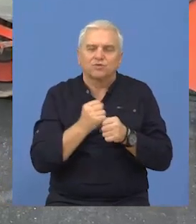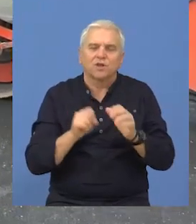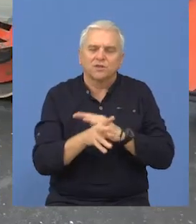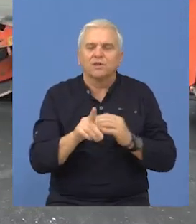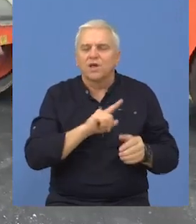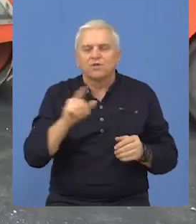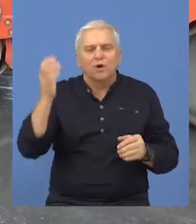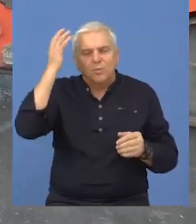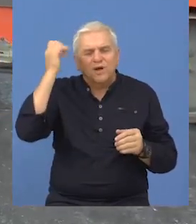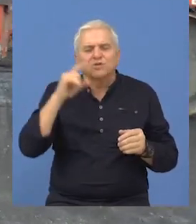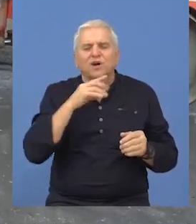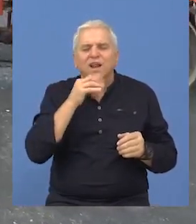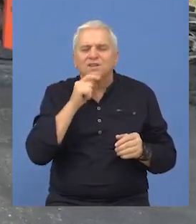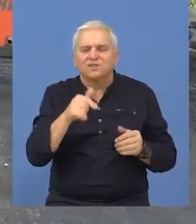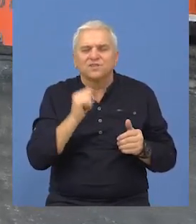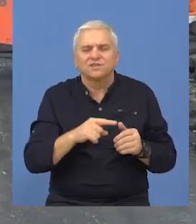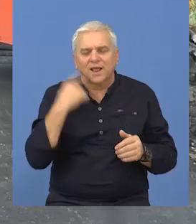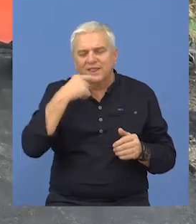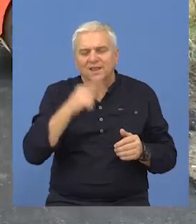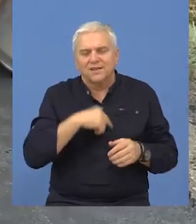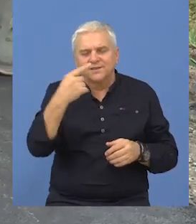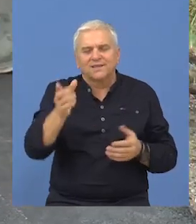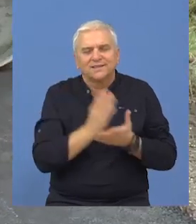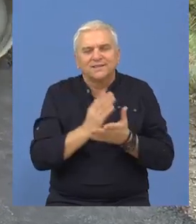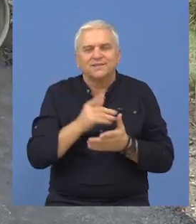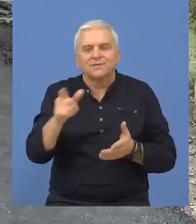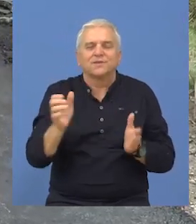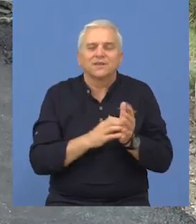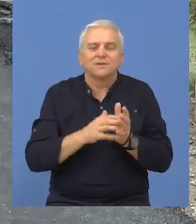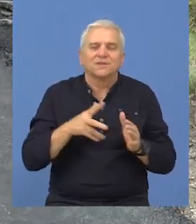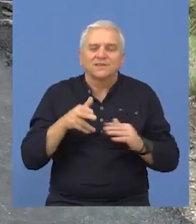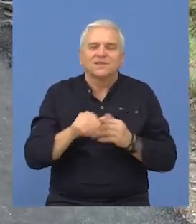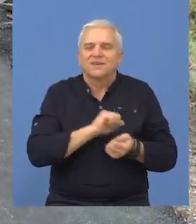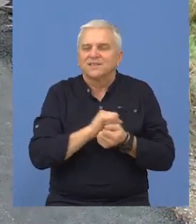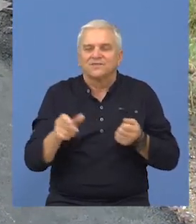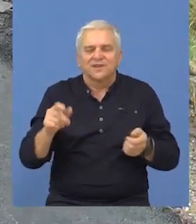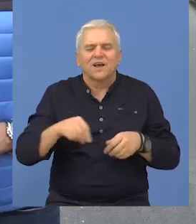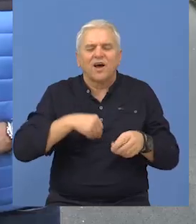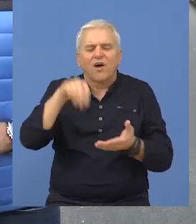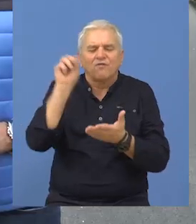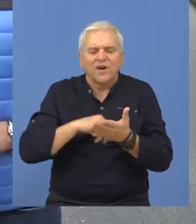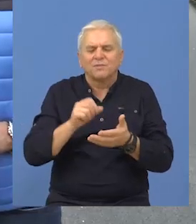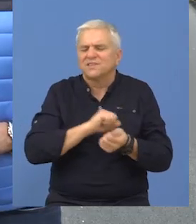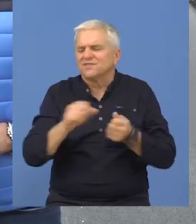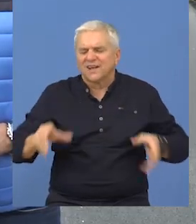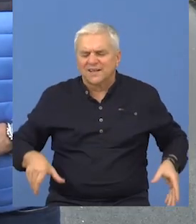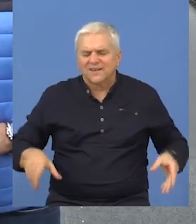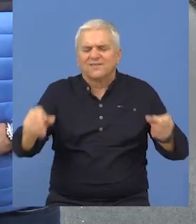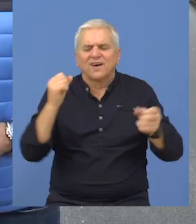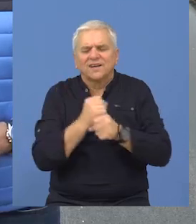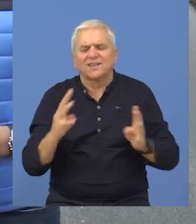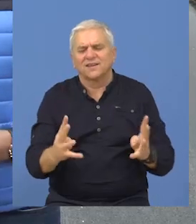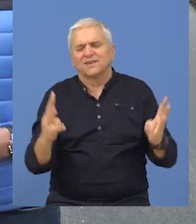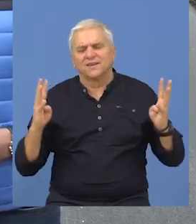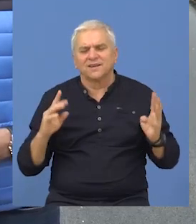funkcioniše. Do gradišta u toku sledeće nedelje, sredino sledeće nedelje bi trebalo da bude sve i ofarbe i urađene bankine i onda